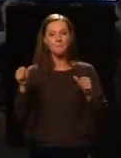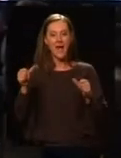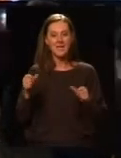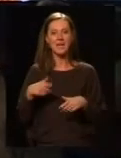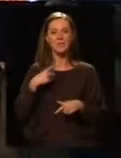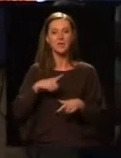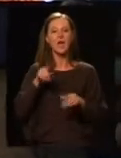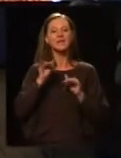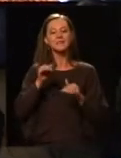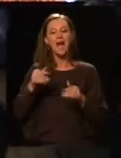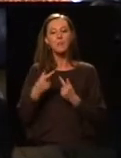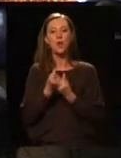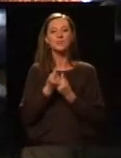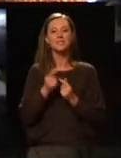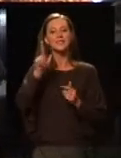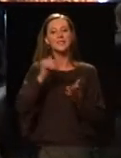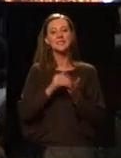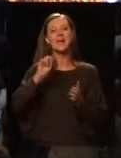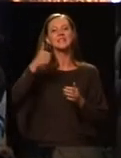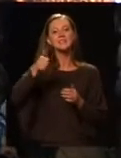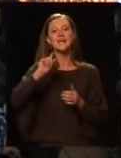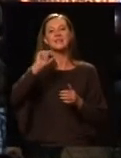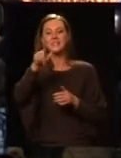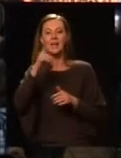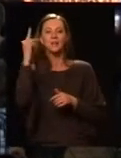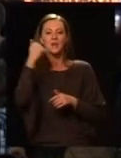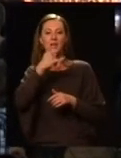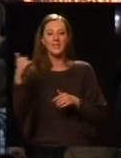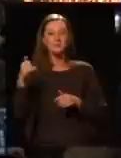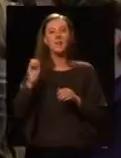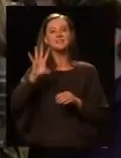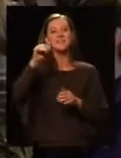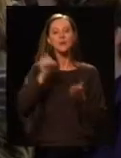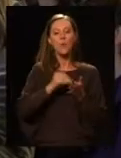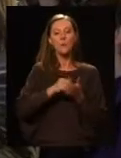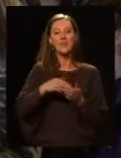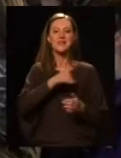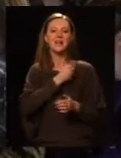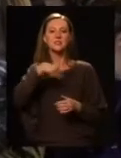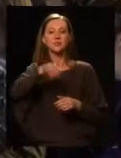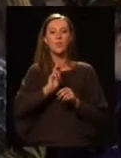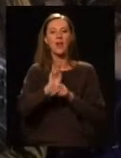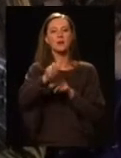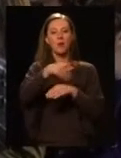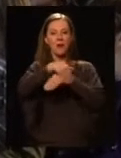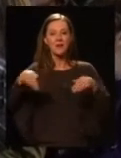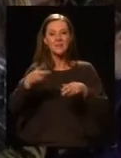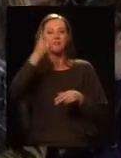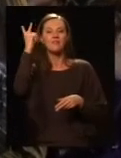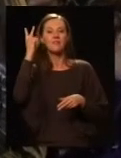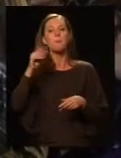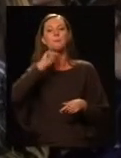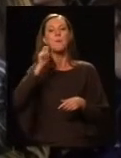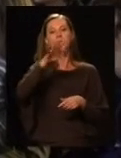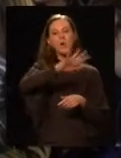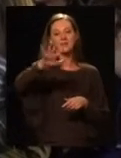program célja az volt, hogy támogatásával a 2011-12-es tanévben 15 ezer iskolás lépesse át a határokat és fedeszesse fel a